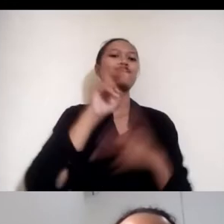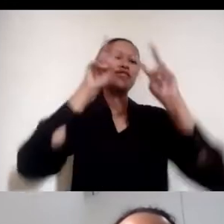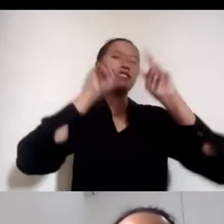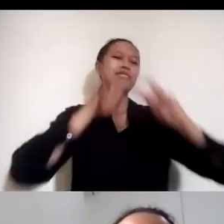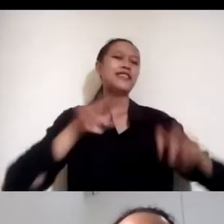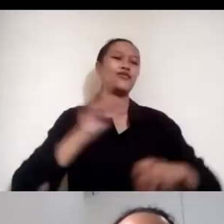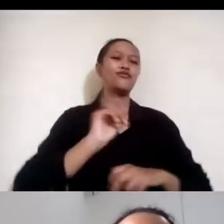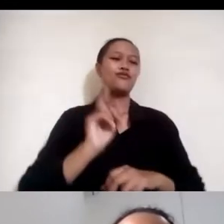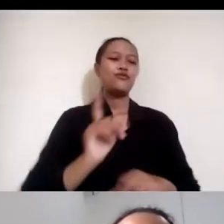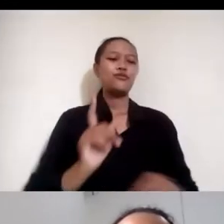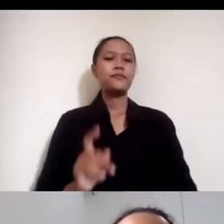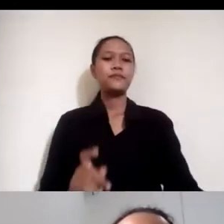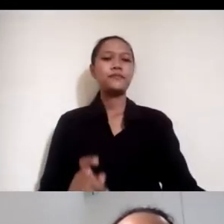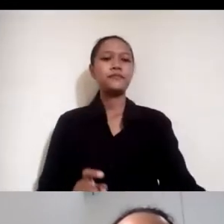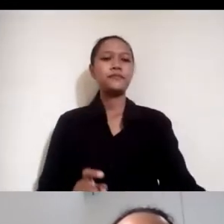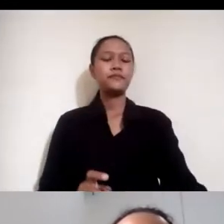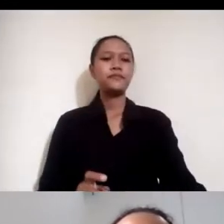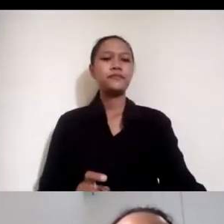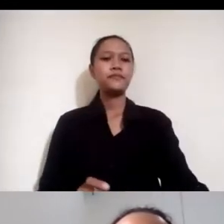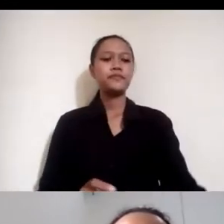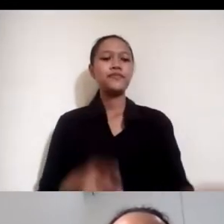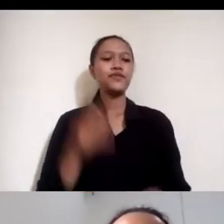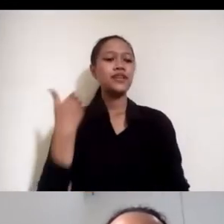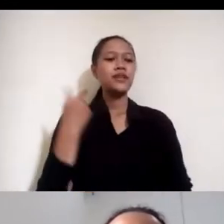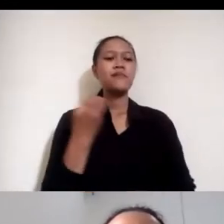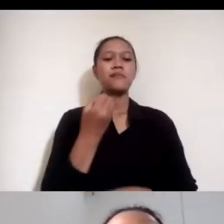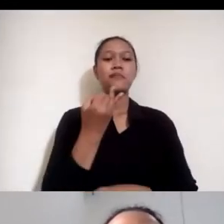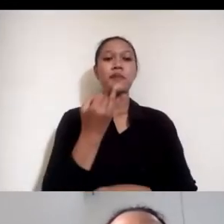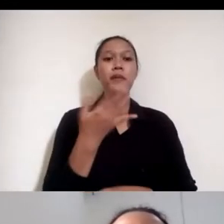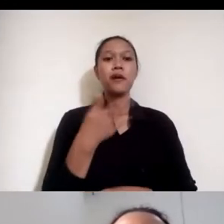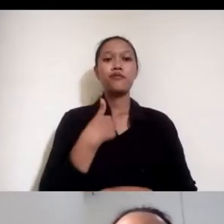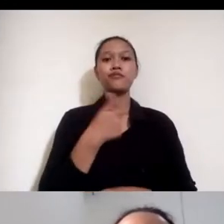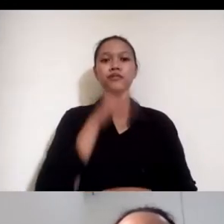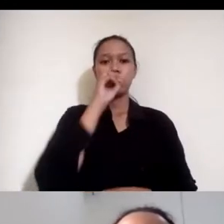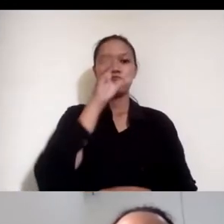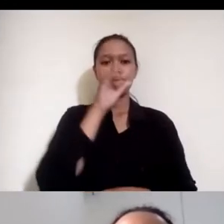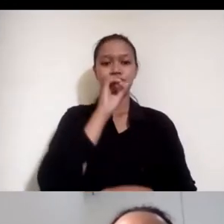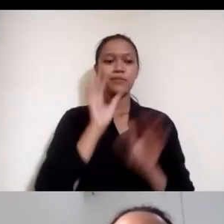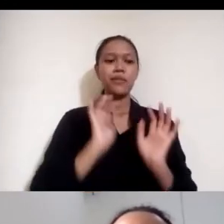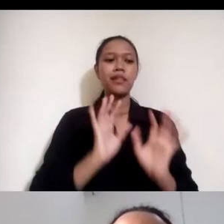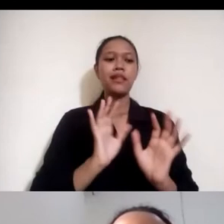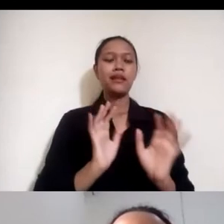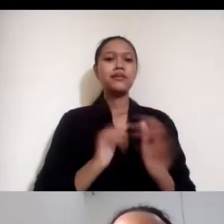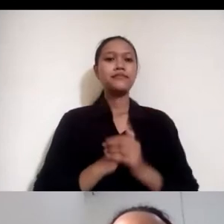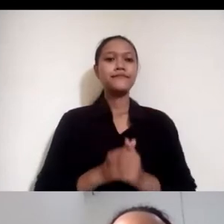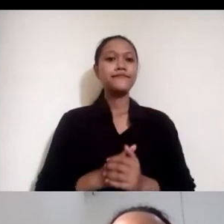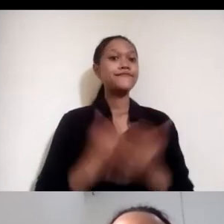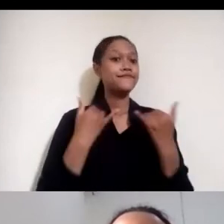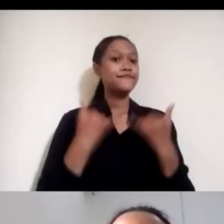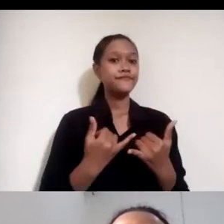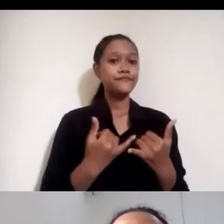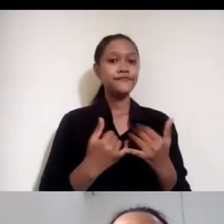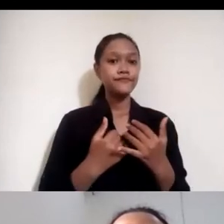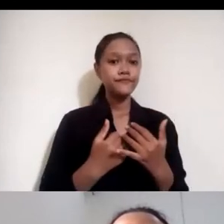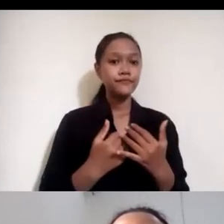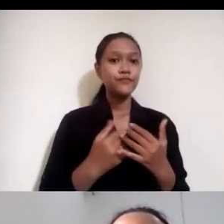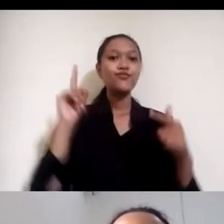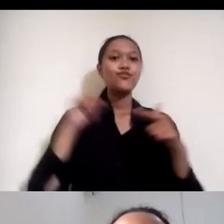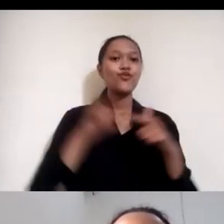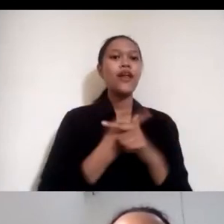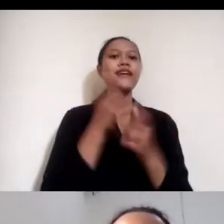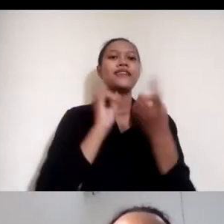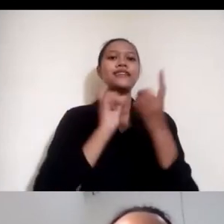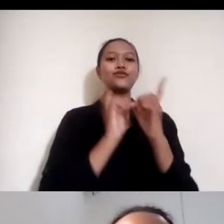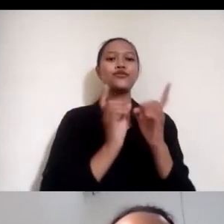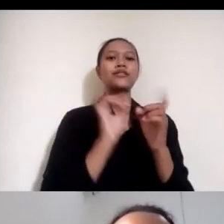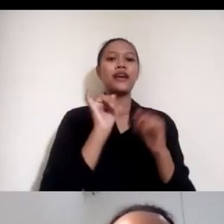itu sih beberapa hal yang bisa aku sampaikan sementara kita mulai dari dengan diskusi silahkan teman